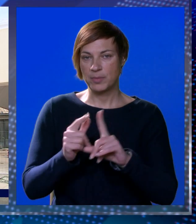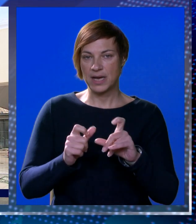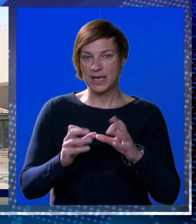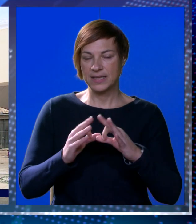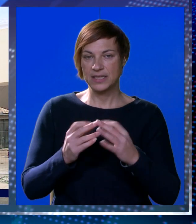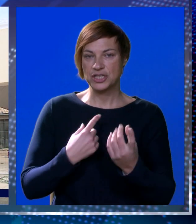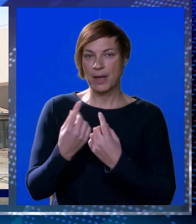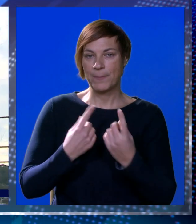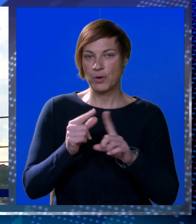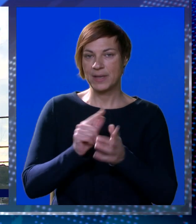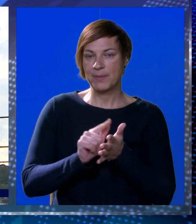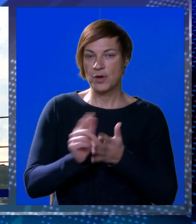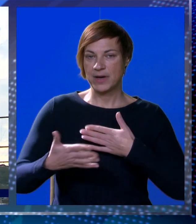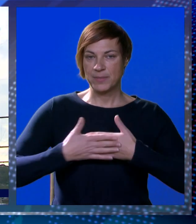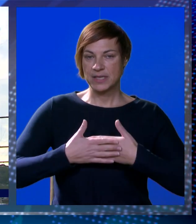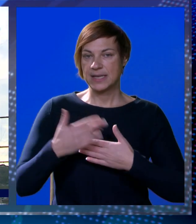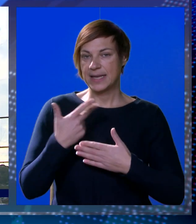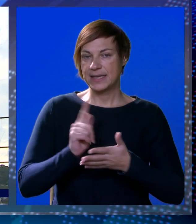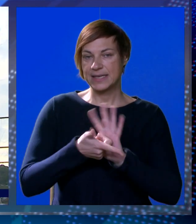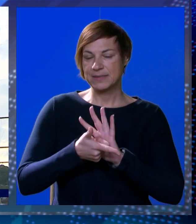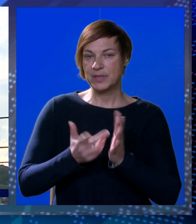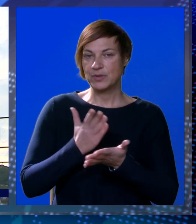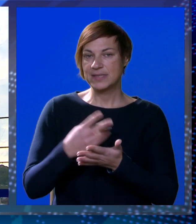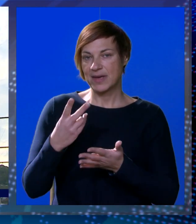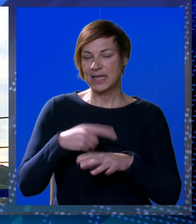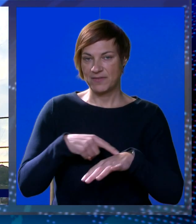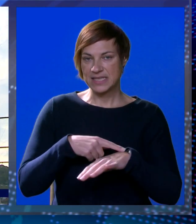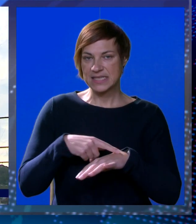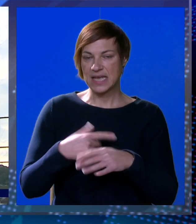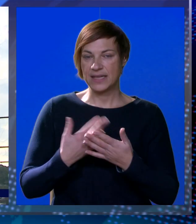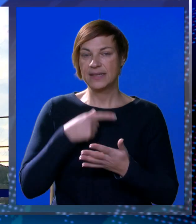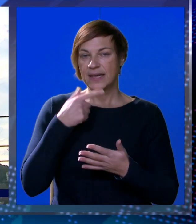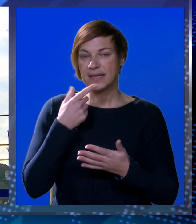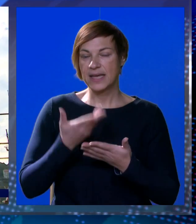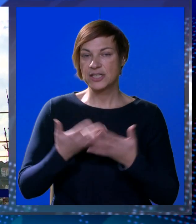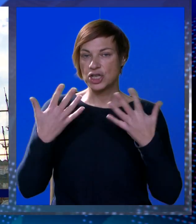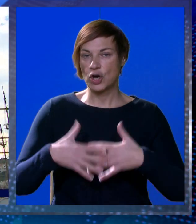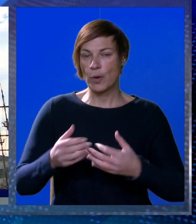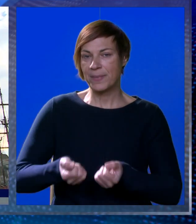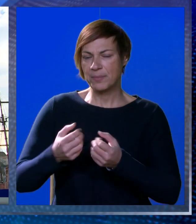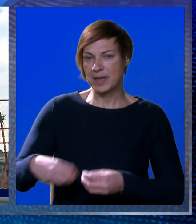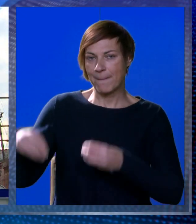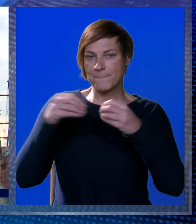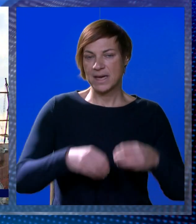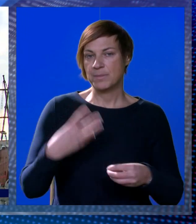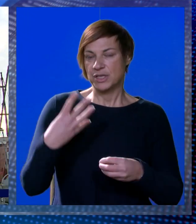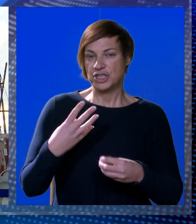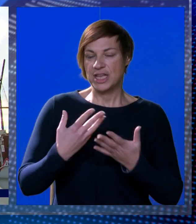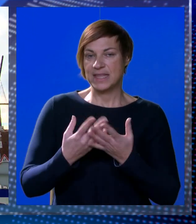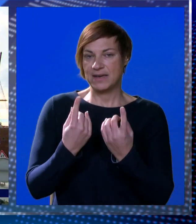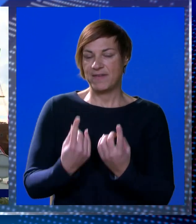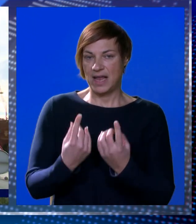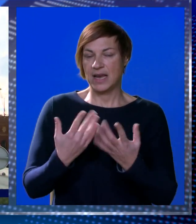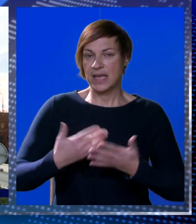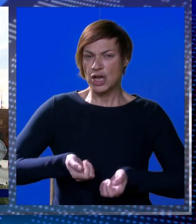Stjepana Radića, a promet je povremeno zatvaran na 30 minuta svaka dva sata. Riječ je o doprem i prijenosu i montaži četiri